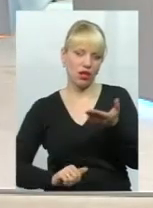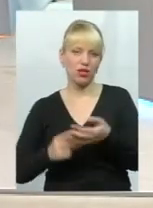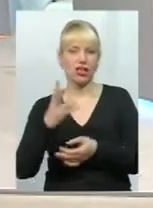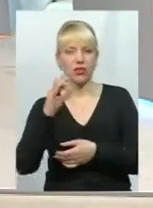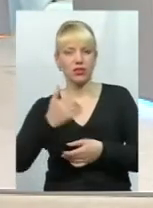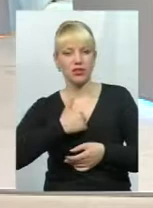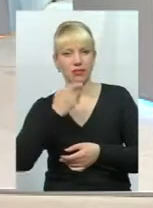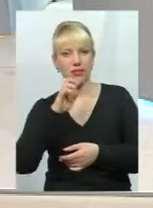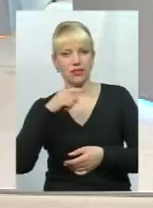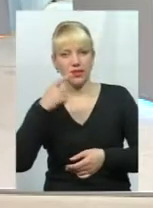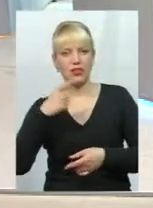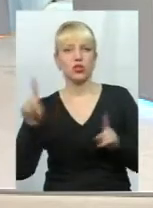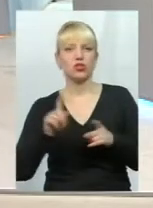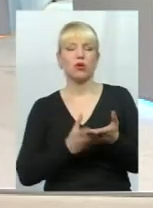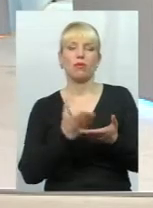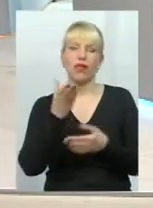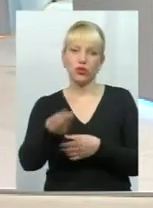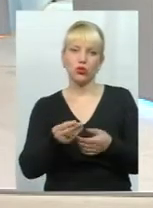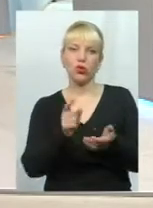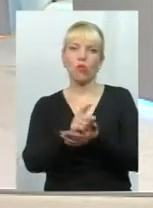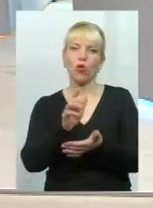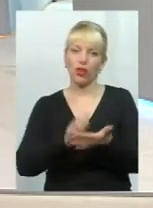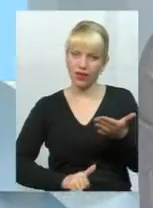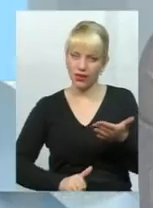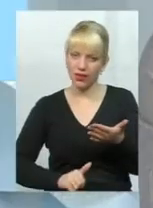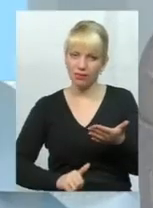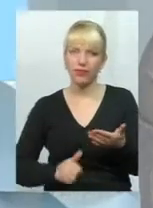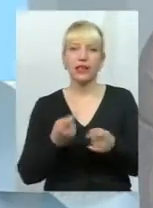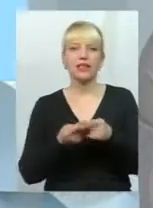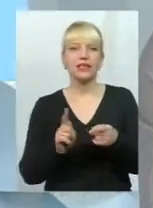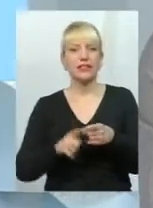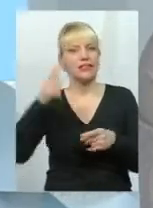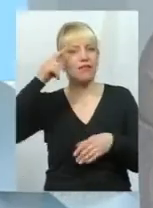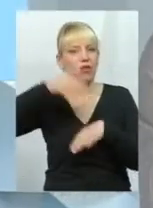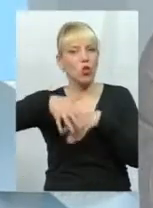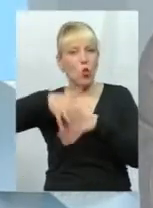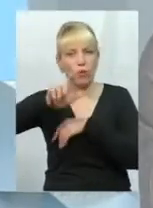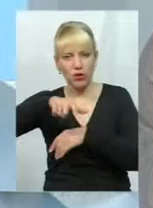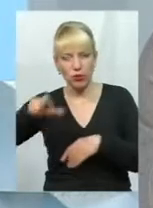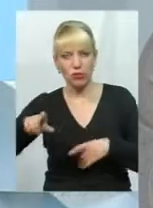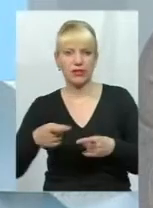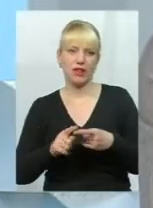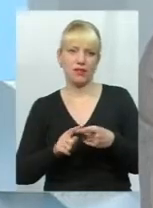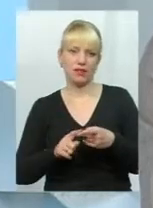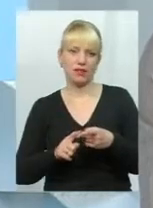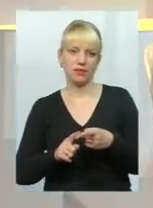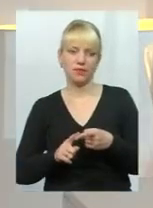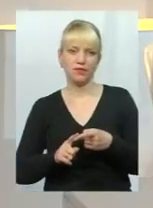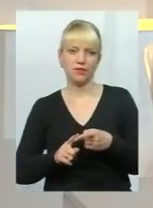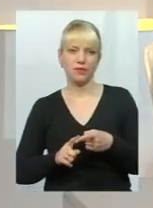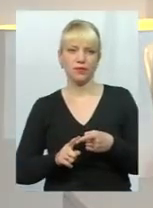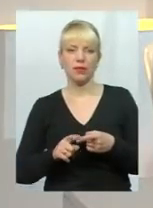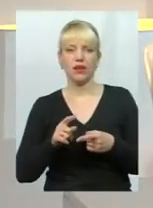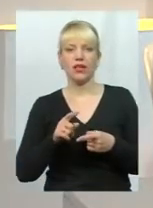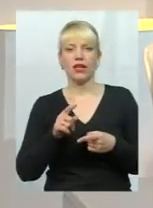що якраз сплачують податки свідомі громадяни, я вже говорив ці приклади